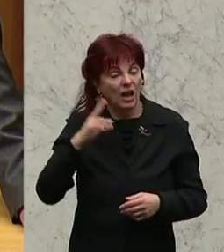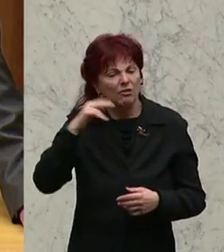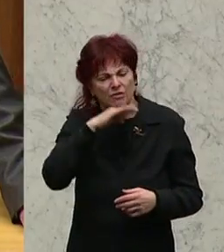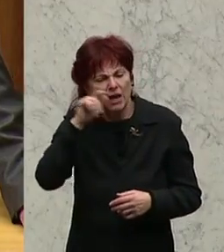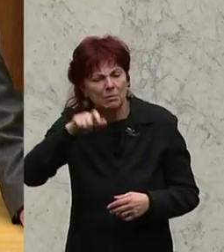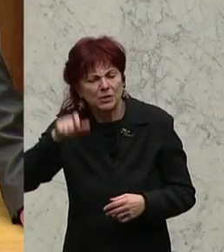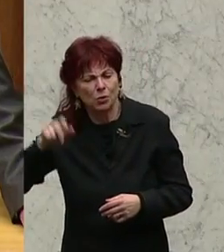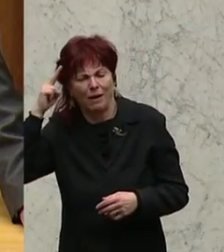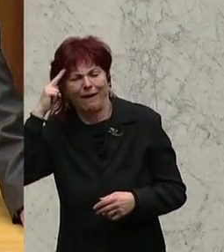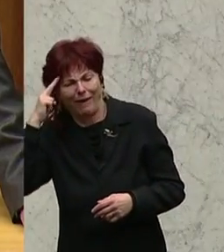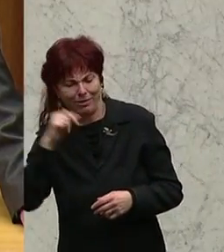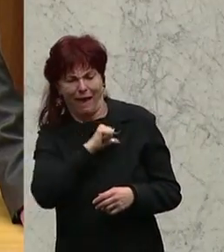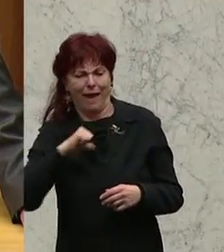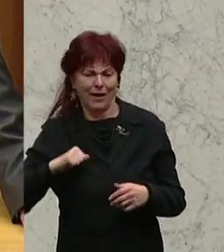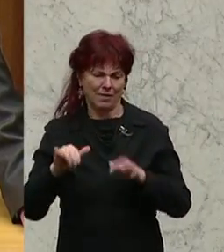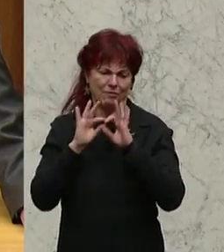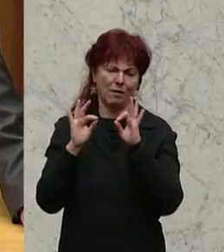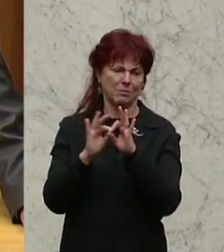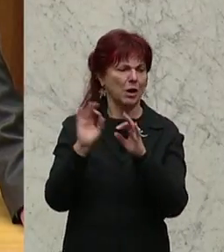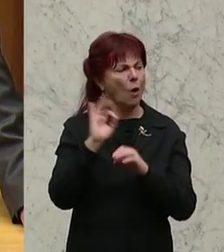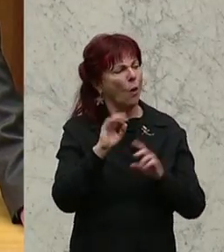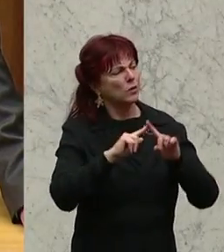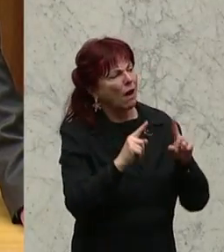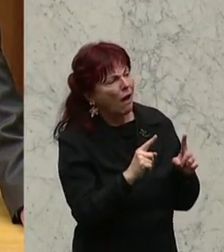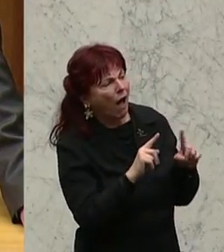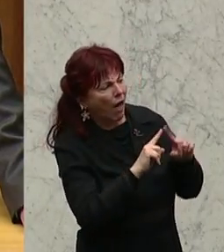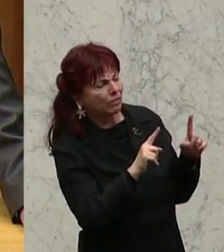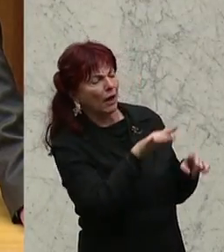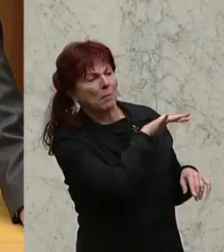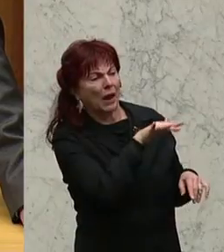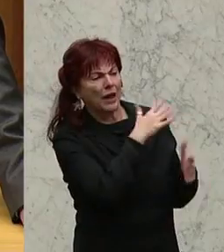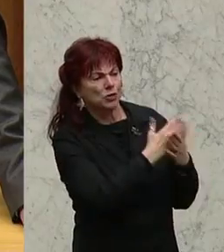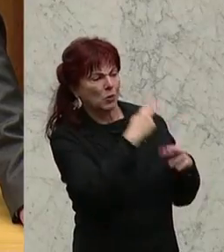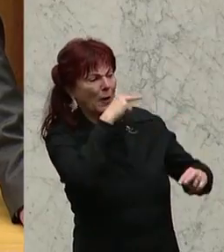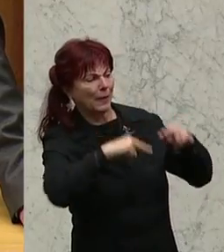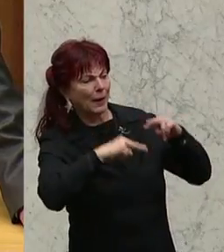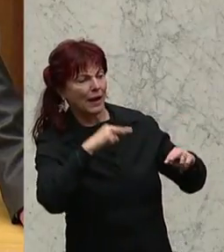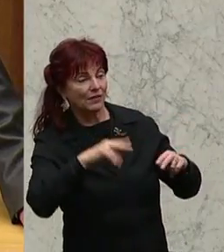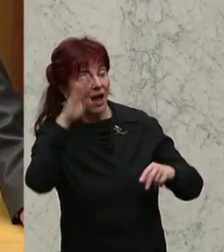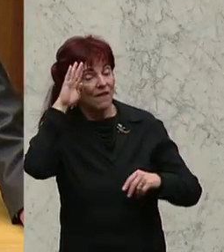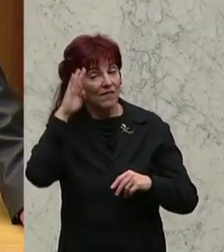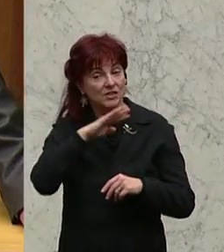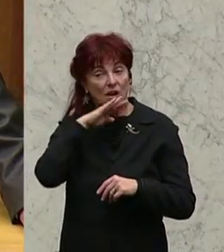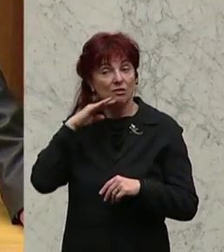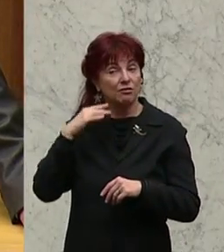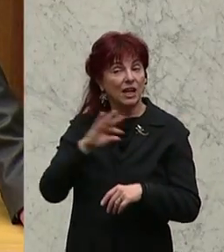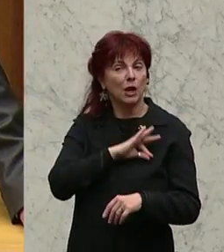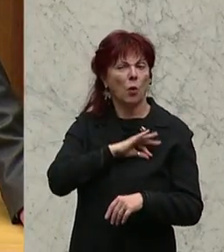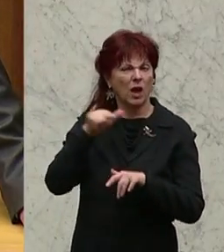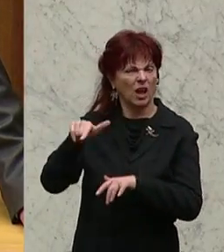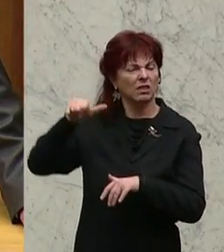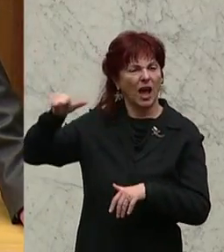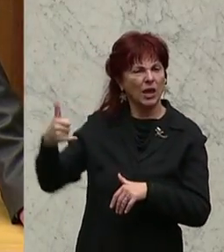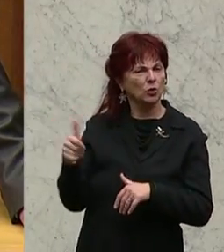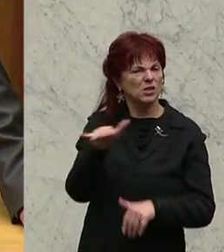Familie, viele kennen das aus anderen Bereichen, dass es hier ein Thema gibt. wir haben also alle Kolleginnen, also viele Kolleginnen hier im Justizbereich